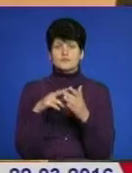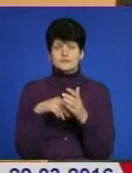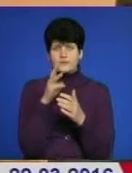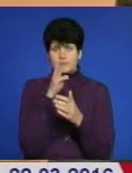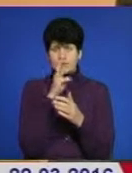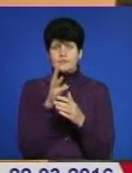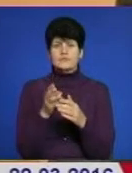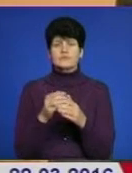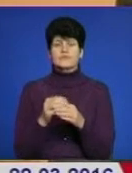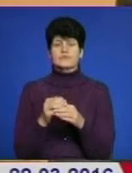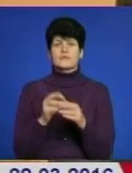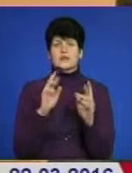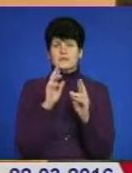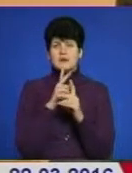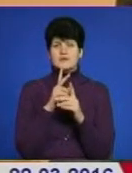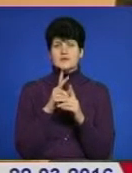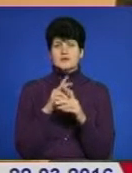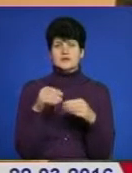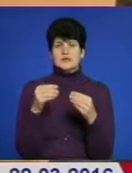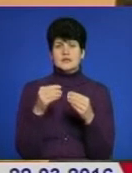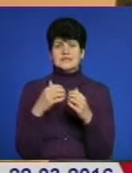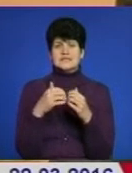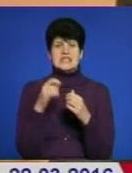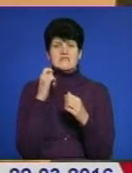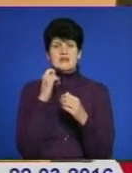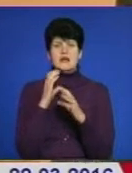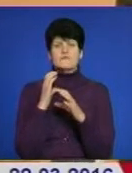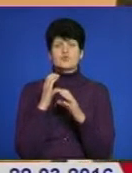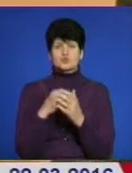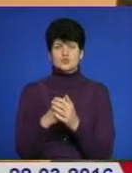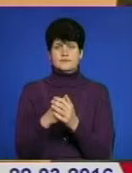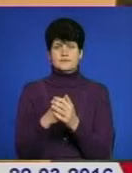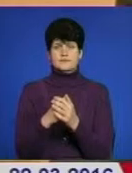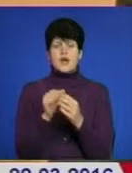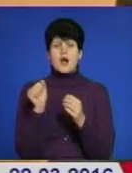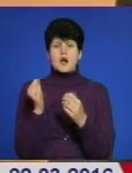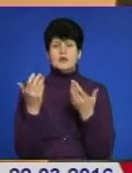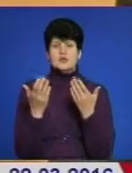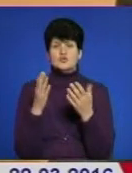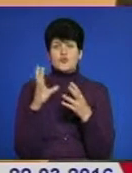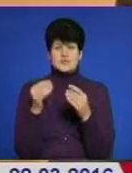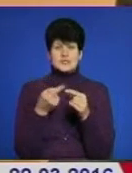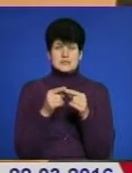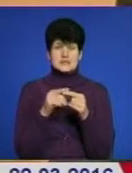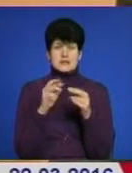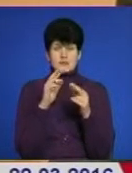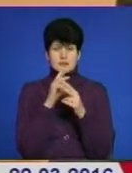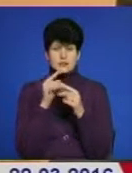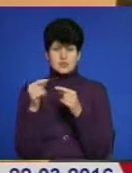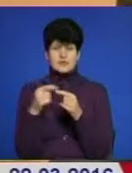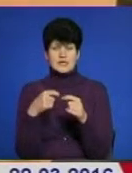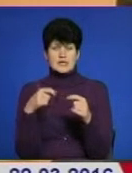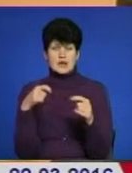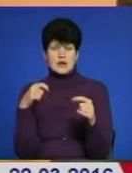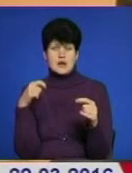середній вік автобусів. А якщо всі ці неточності, вони тягнуть за собою